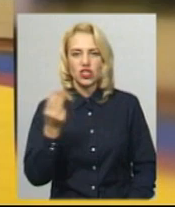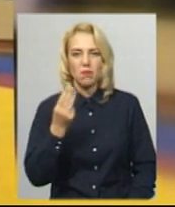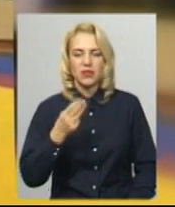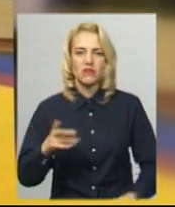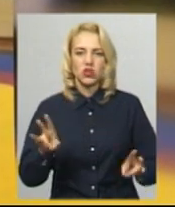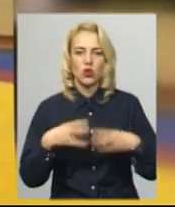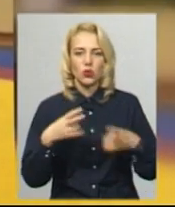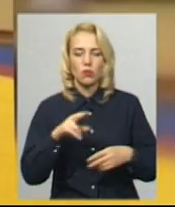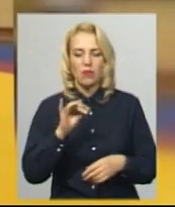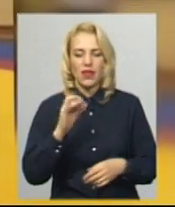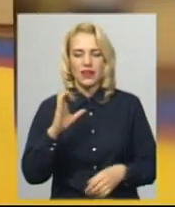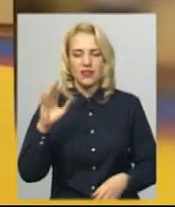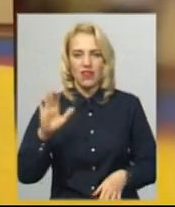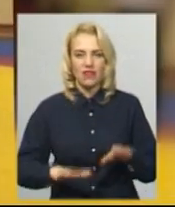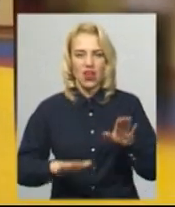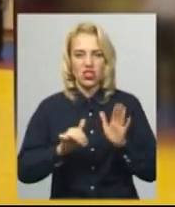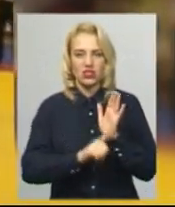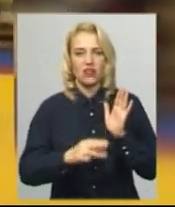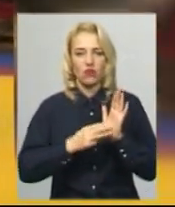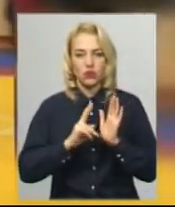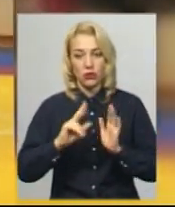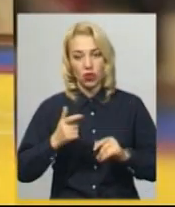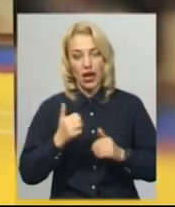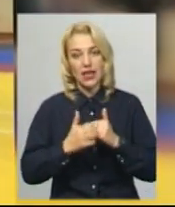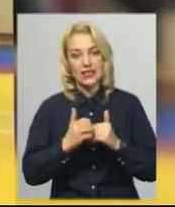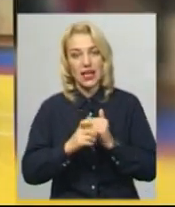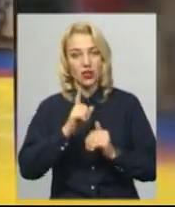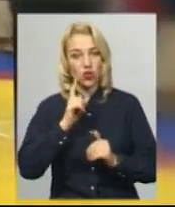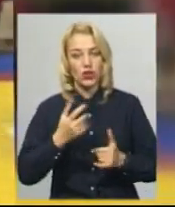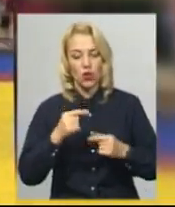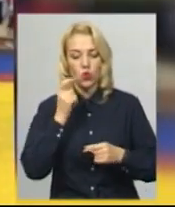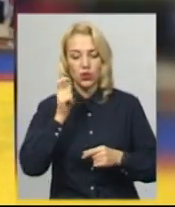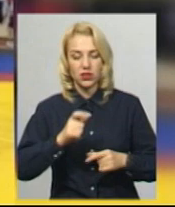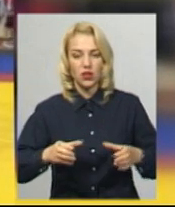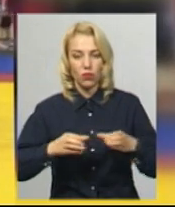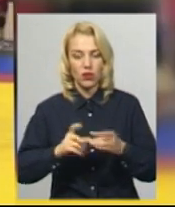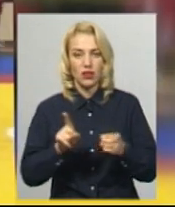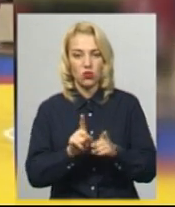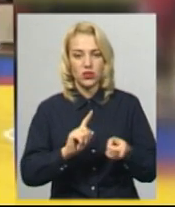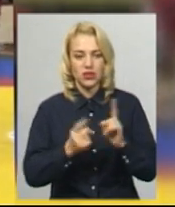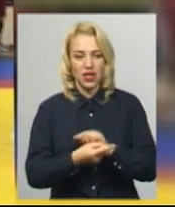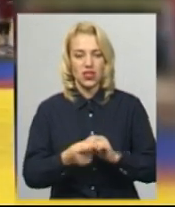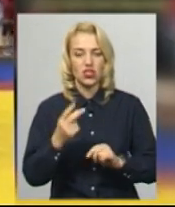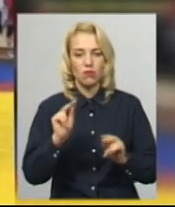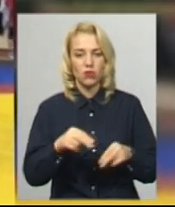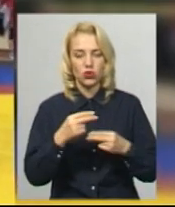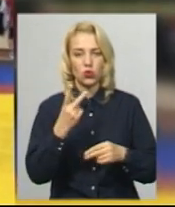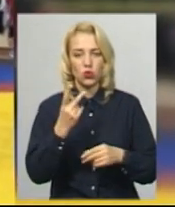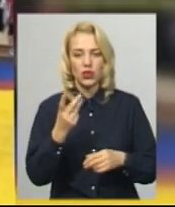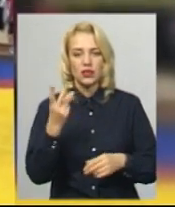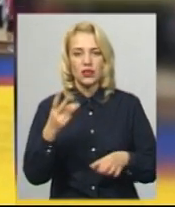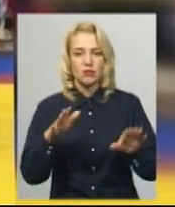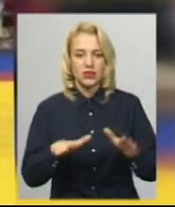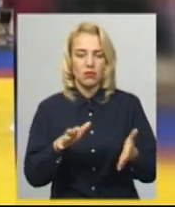«Пересвіт» у вазі 68 кілограмів. А серед юнаків, де українська команда також стала чемпіонкою, друге і третє місця посіли